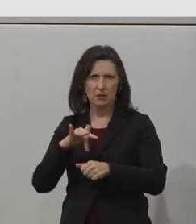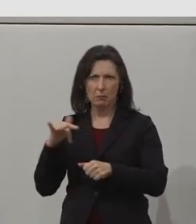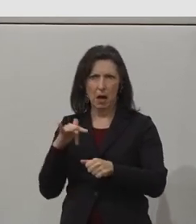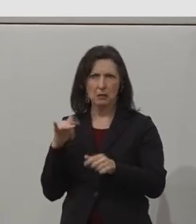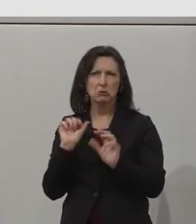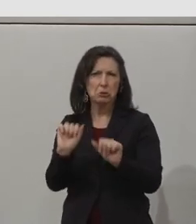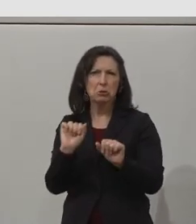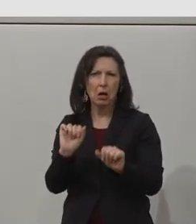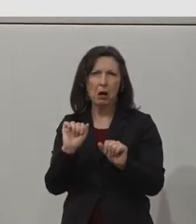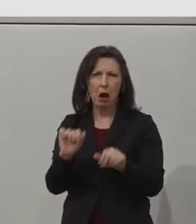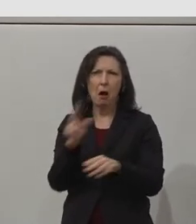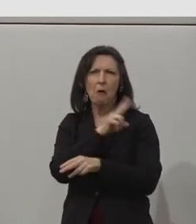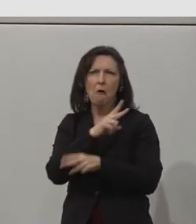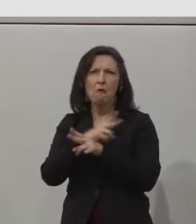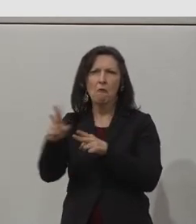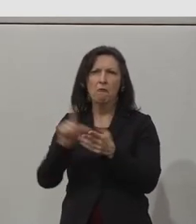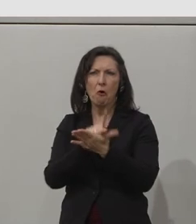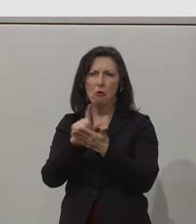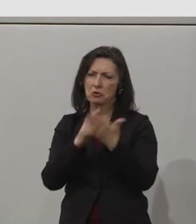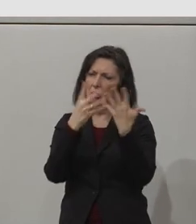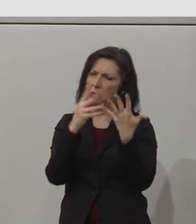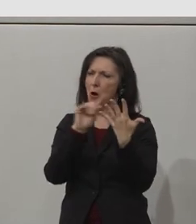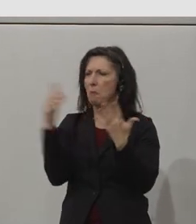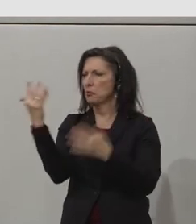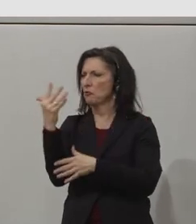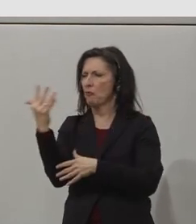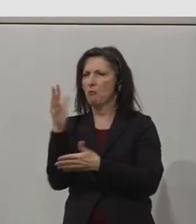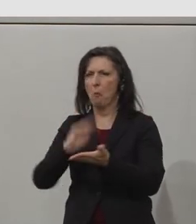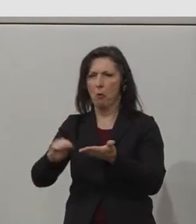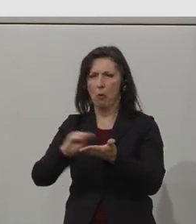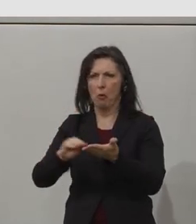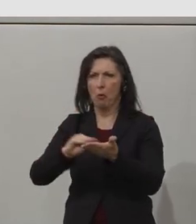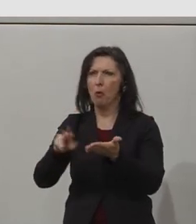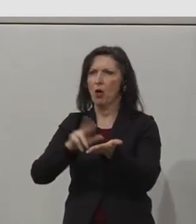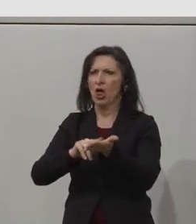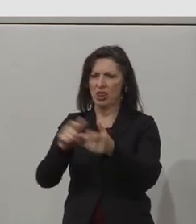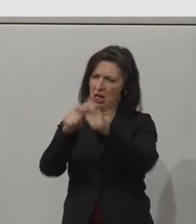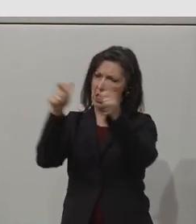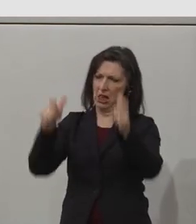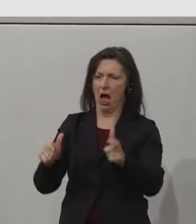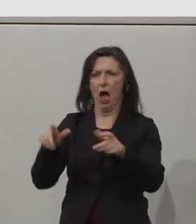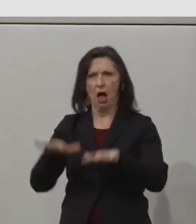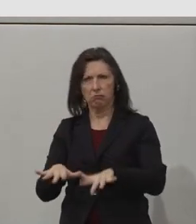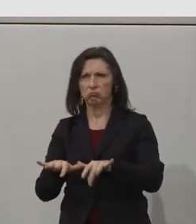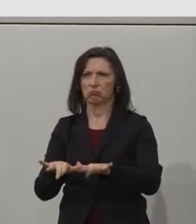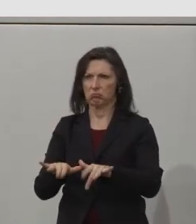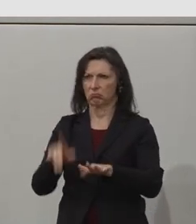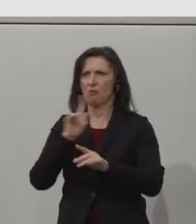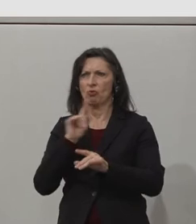using digital tools that have been built for that singular business, and